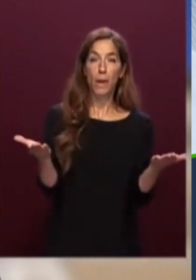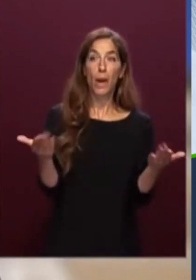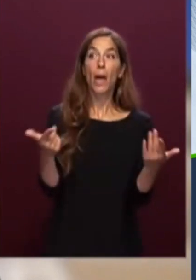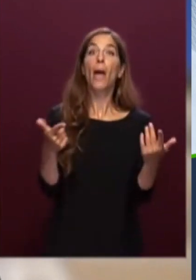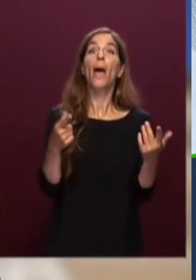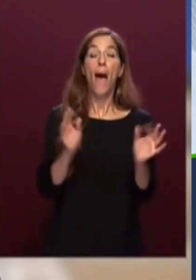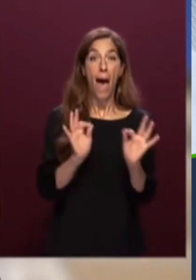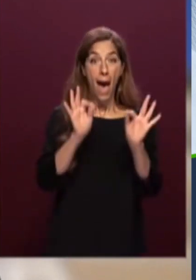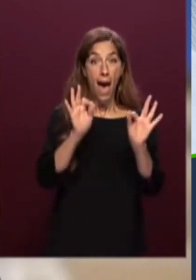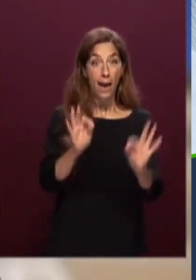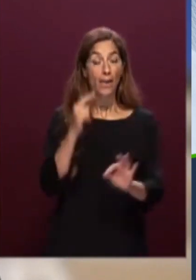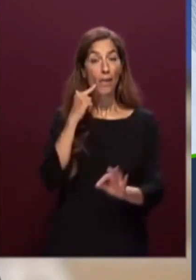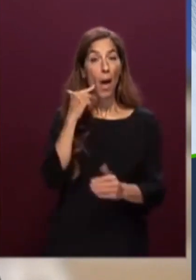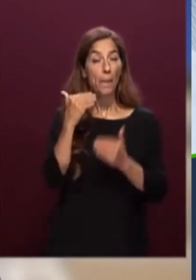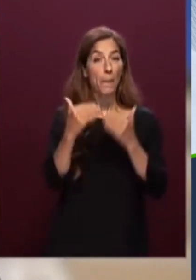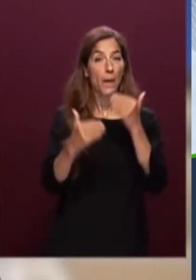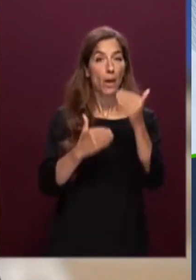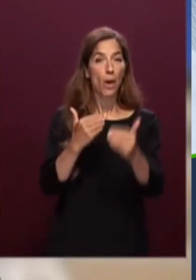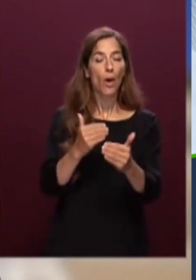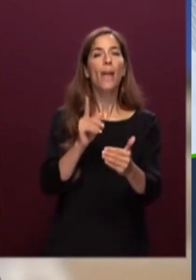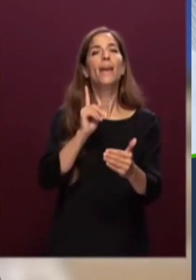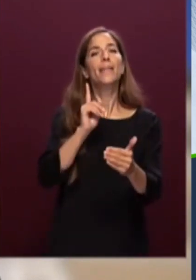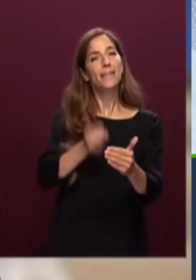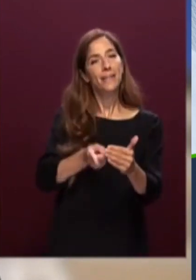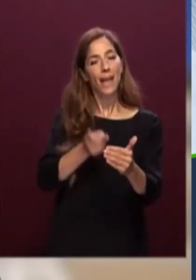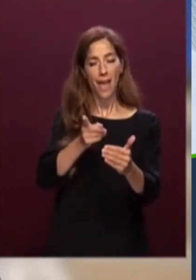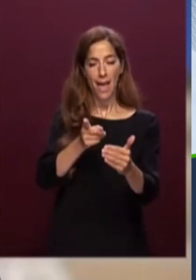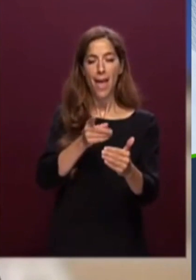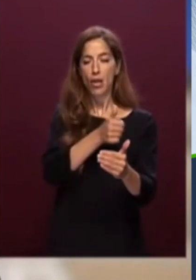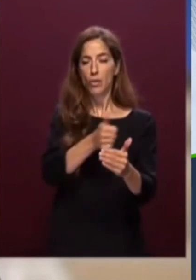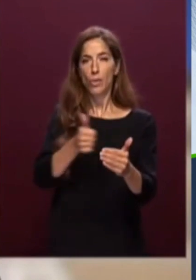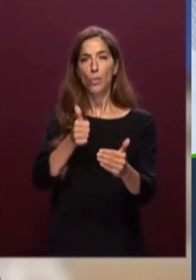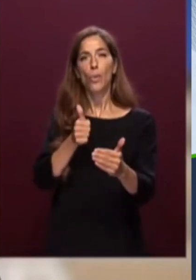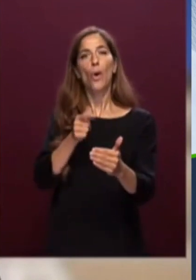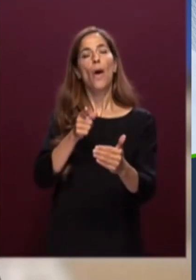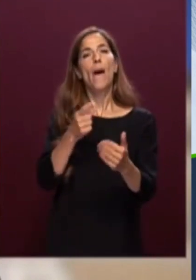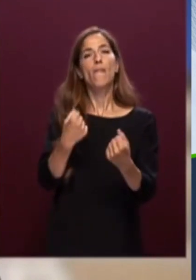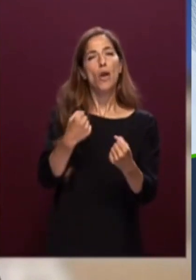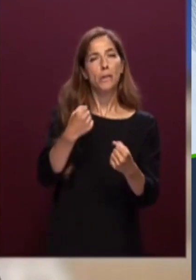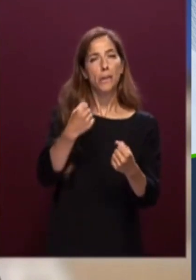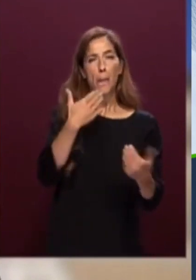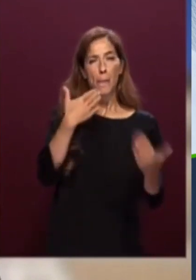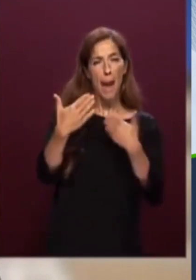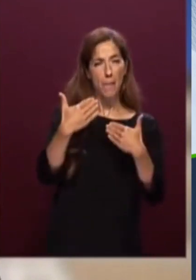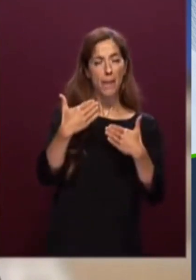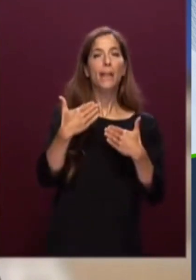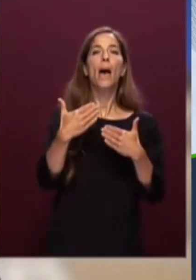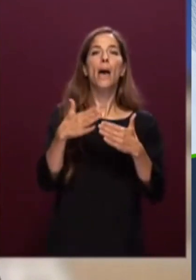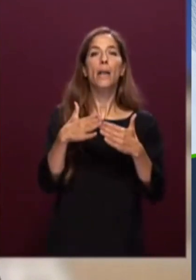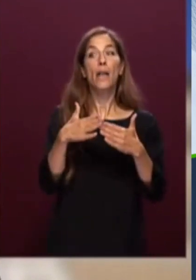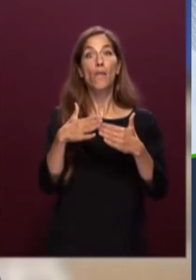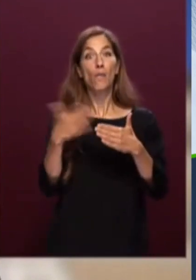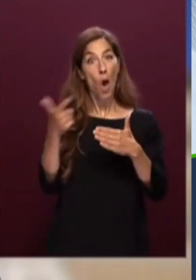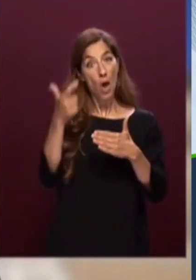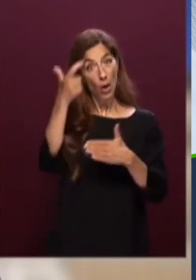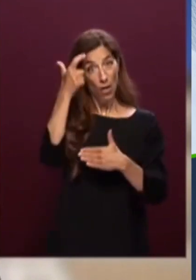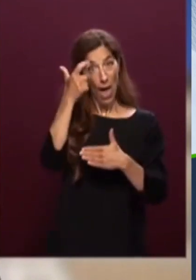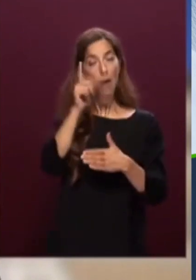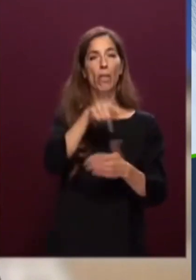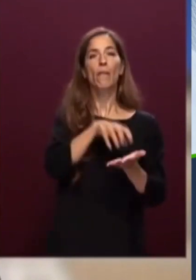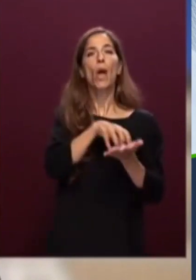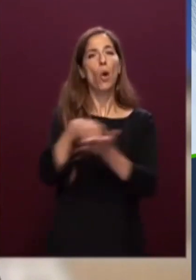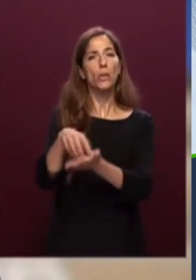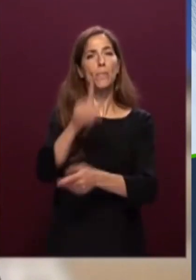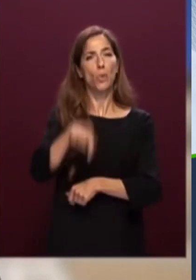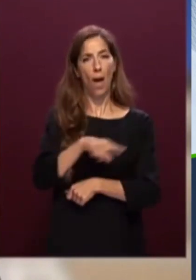hanno contribuito nel rispetto ovviamente del loro ruolo anche le forze parlamentari non di governo la Camera